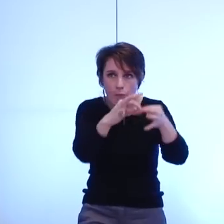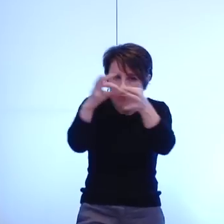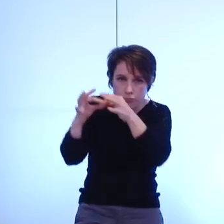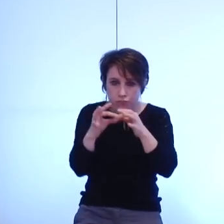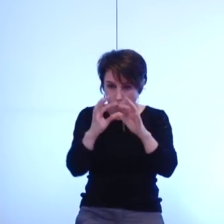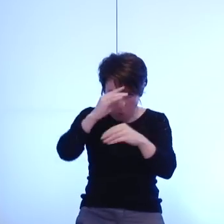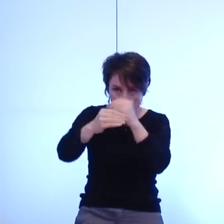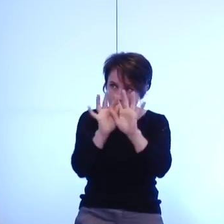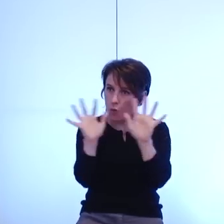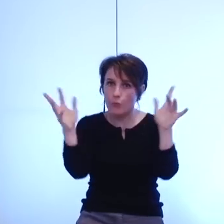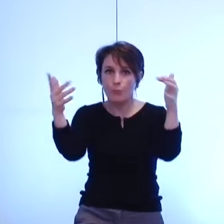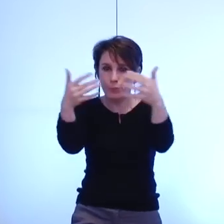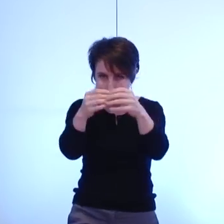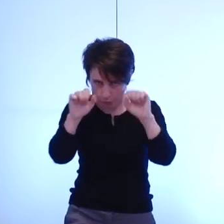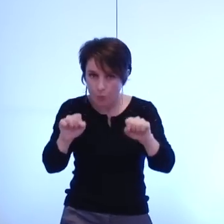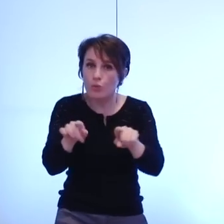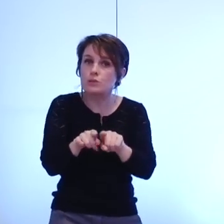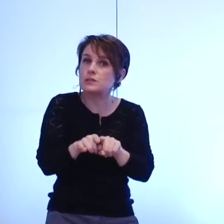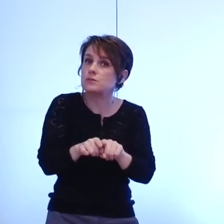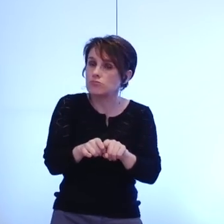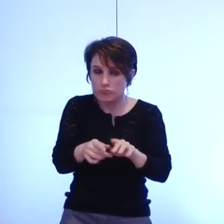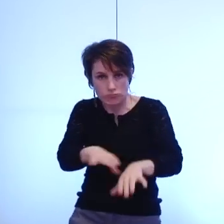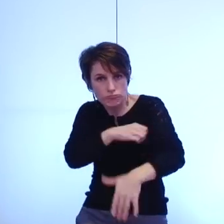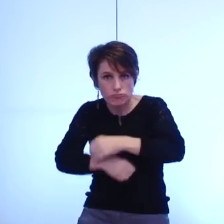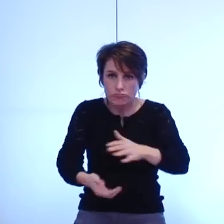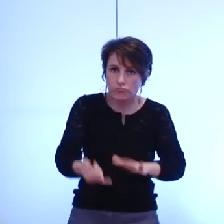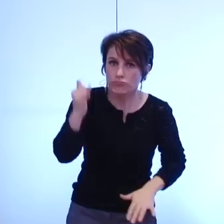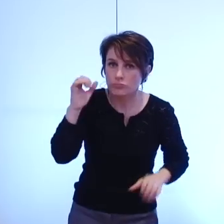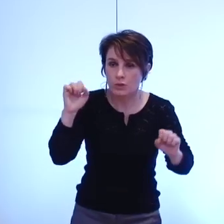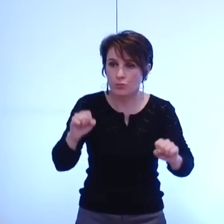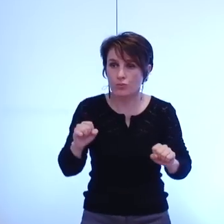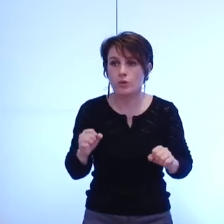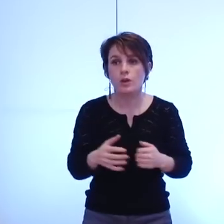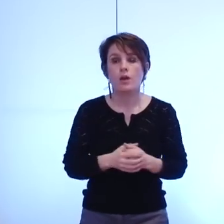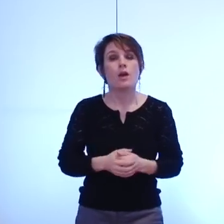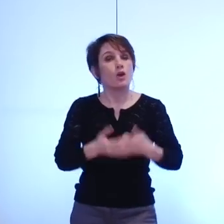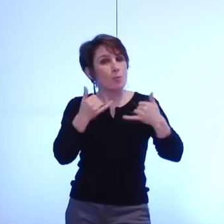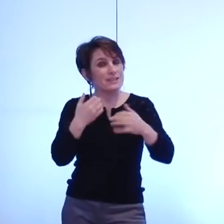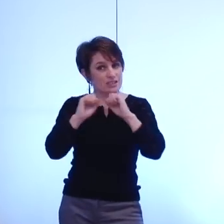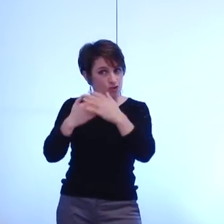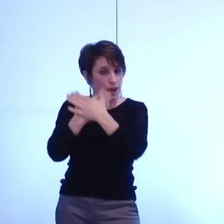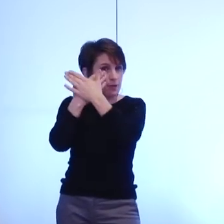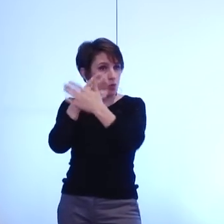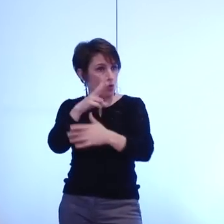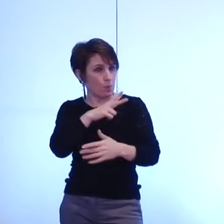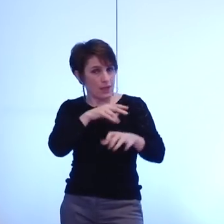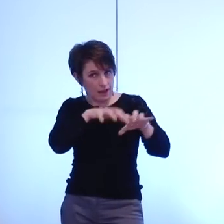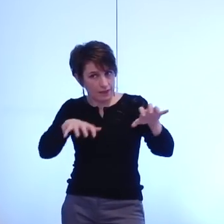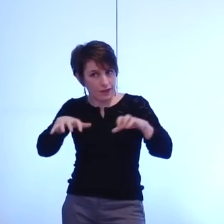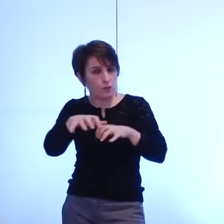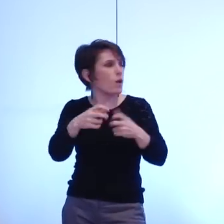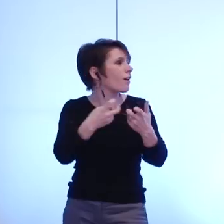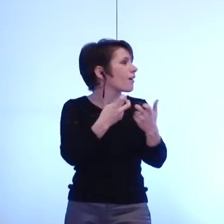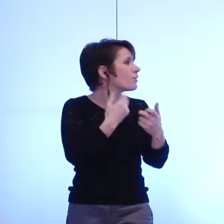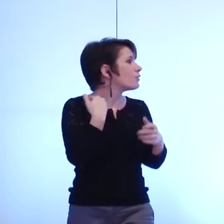périphériques qui sont les territoires urbains ou ruraux nous en avons à l'intérieur de la métropole il y en a aussi puisqu'on parlait de trous